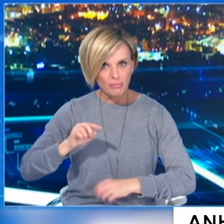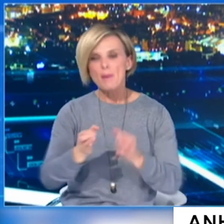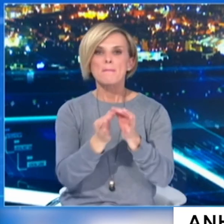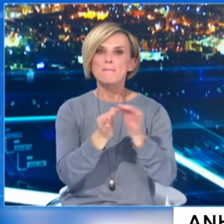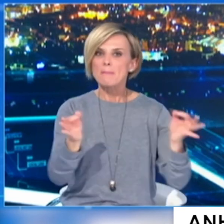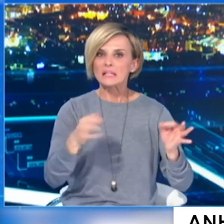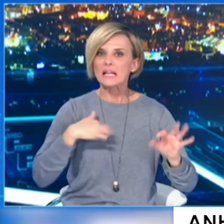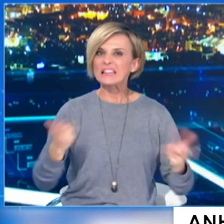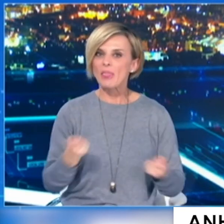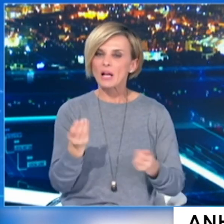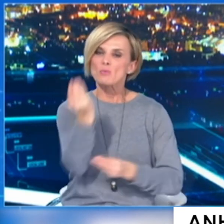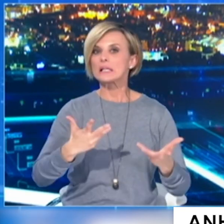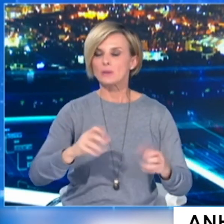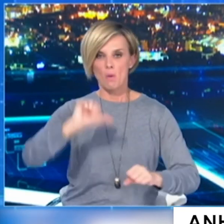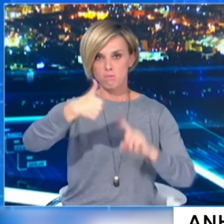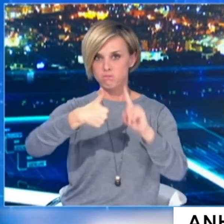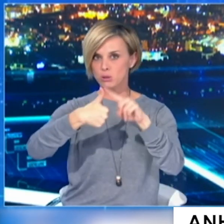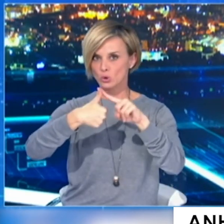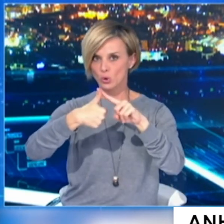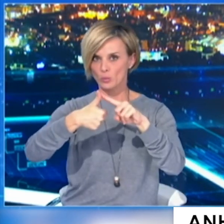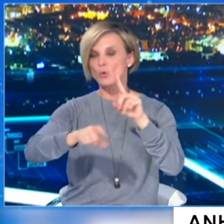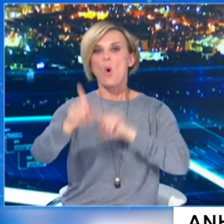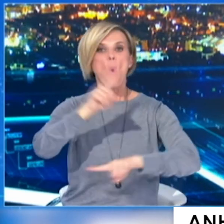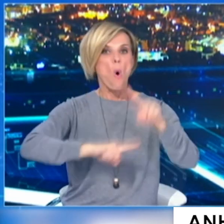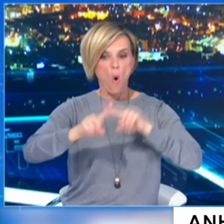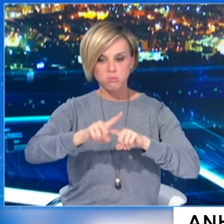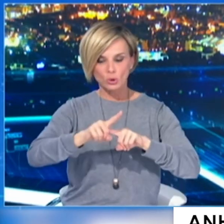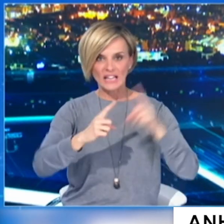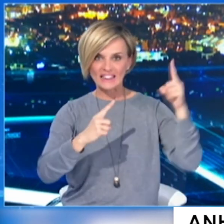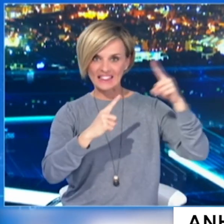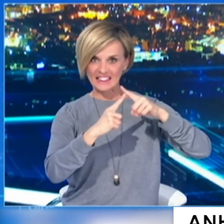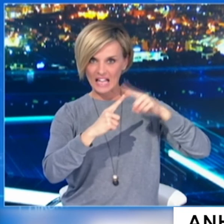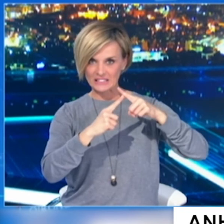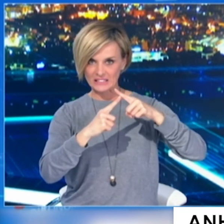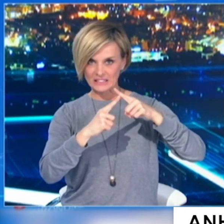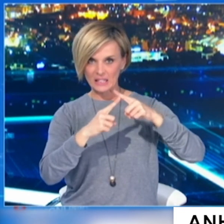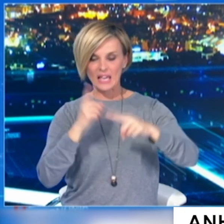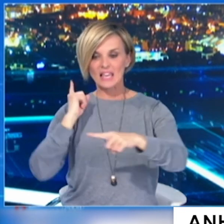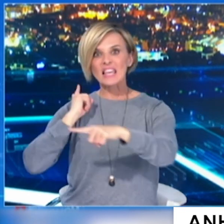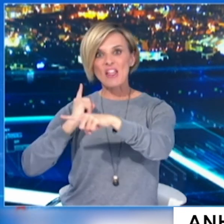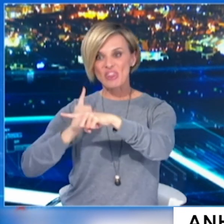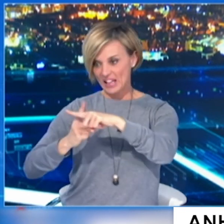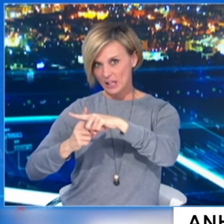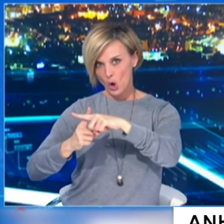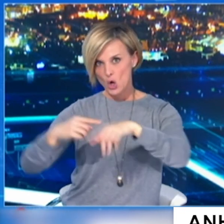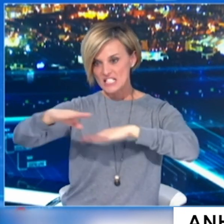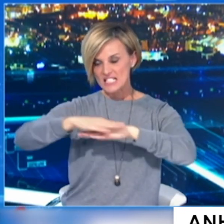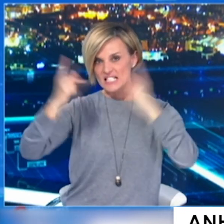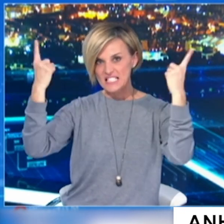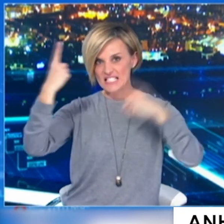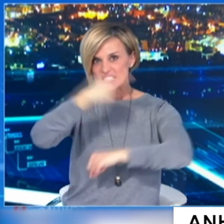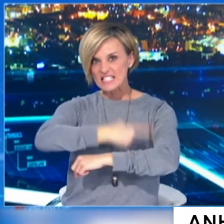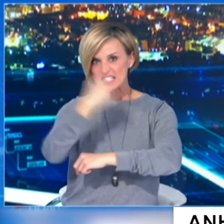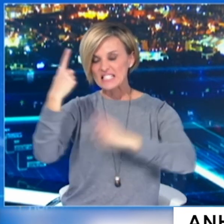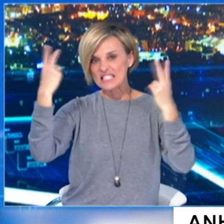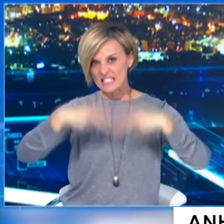αυστηρότερων μέτρων αποτελεί μονόδρομο. Όσοι ανιχνεύονται θετικά στους ελέγχους που γίνονται στα χερσαία σύνονα της χώρας δεν θα τους επιτρέπεται